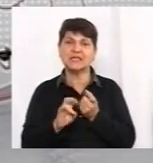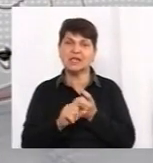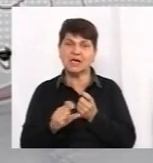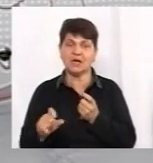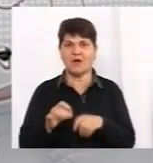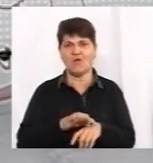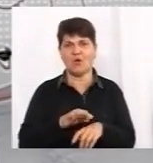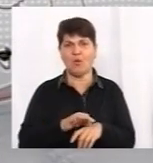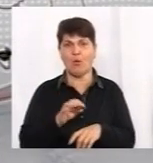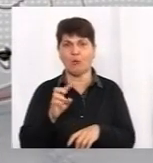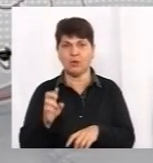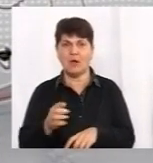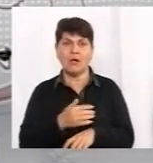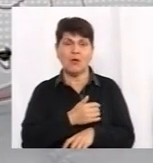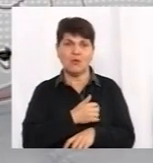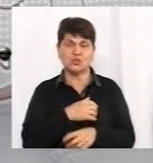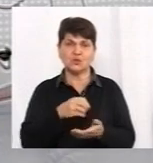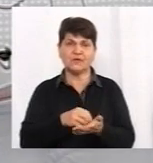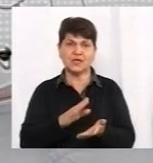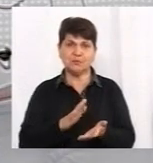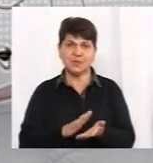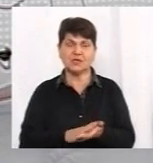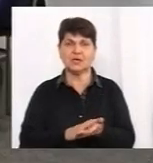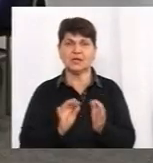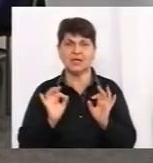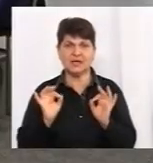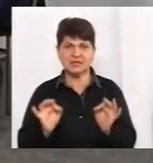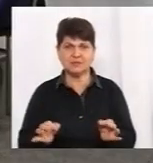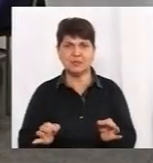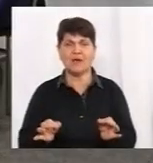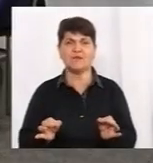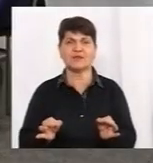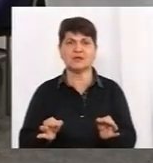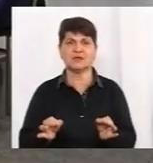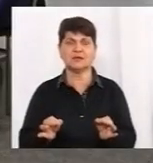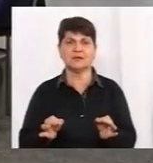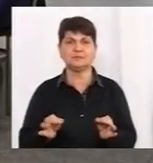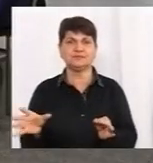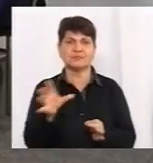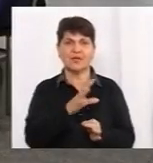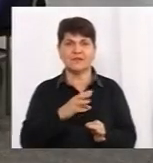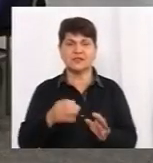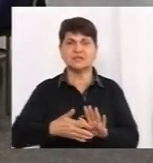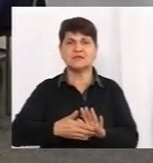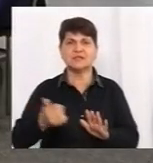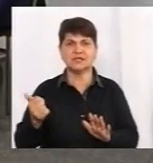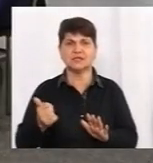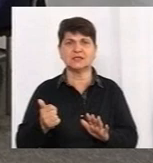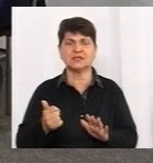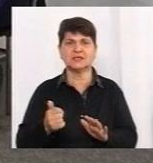Тут я хочу відмітити, що насправді весь виклик пандемії